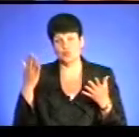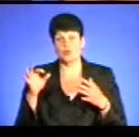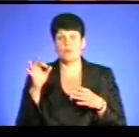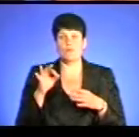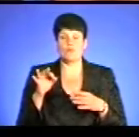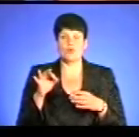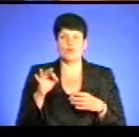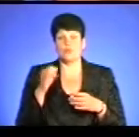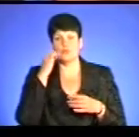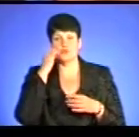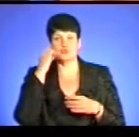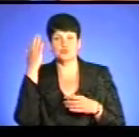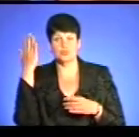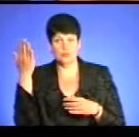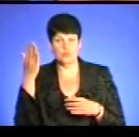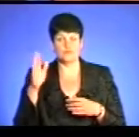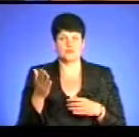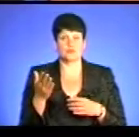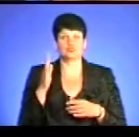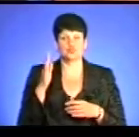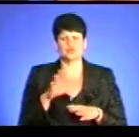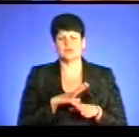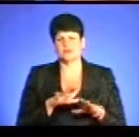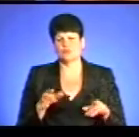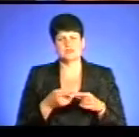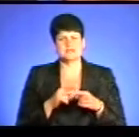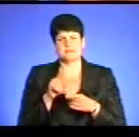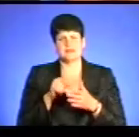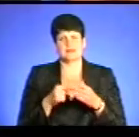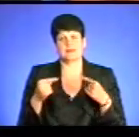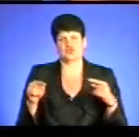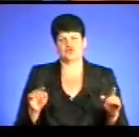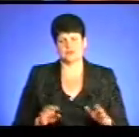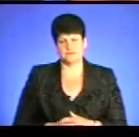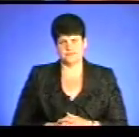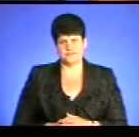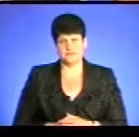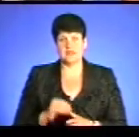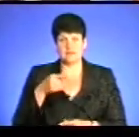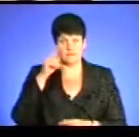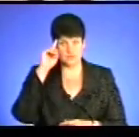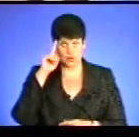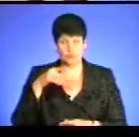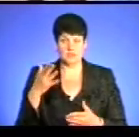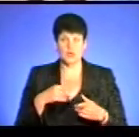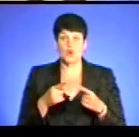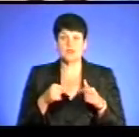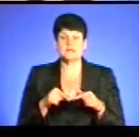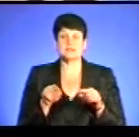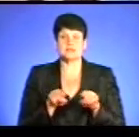кремлівської, на чолі з ним, зразу буде він, не буде, це вже питання буде зовсім інше. Вам відомо вже, які організації також будуть